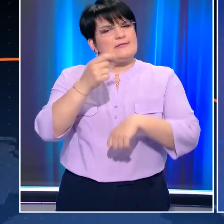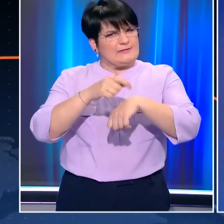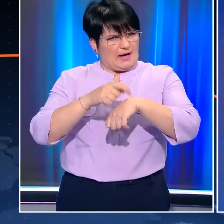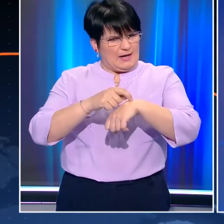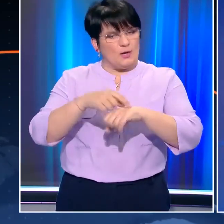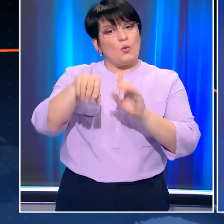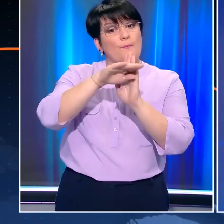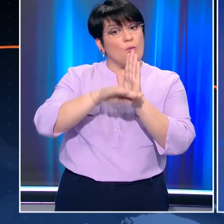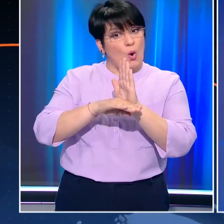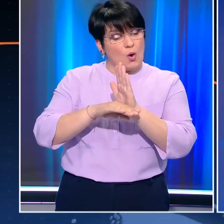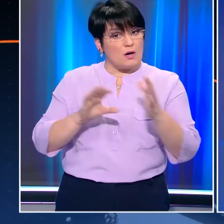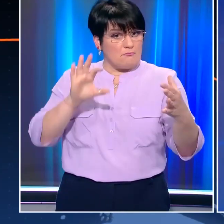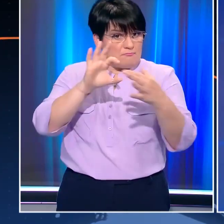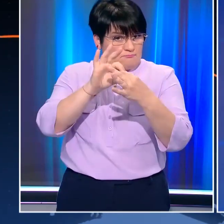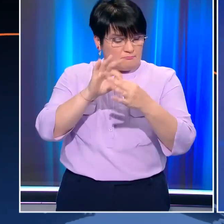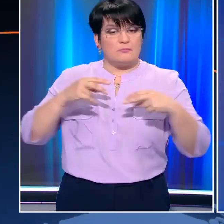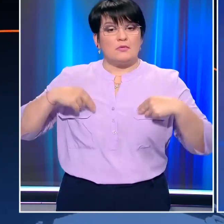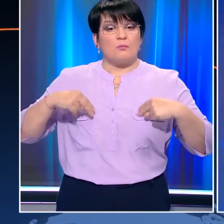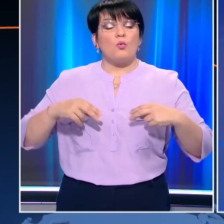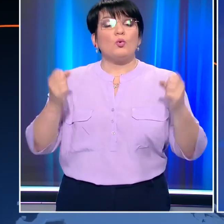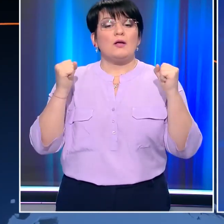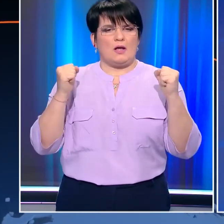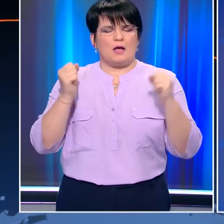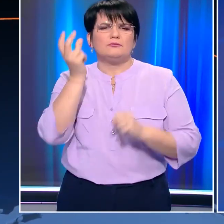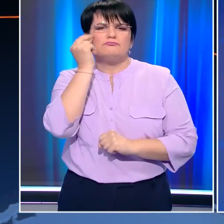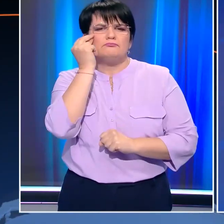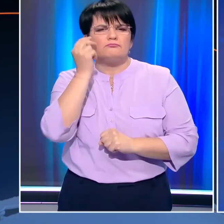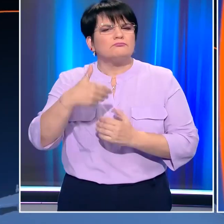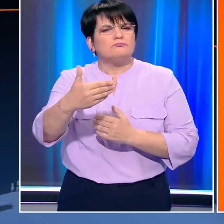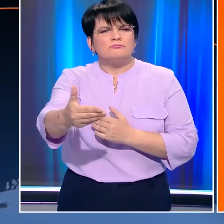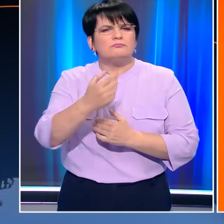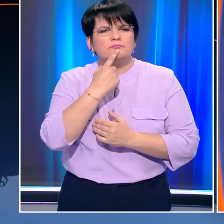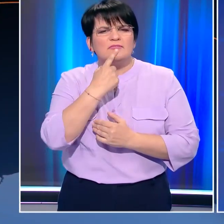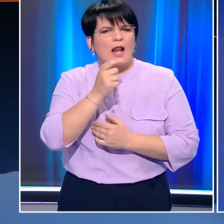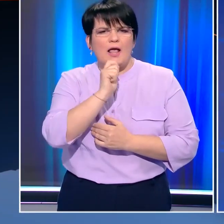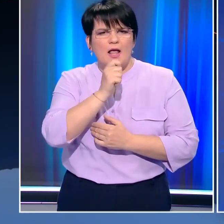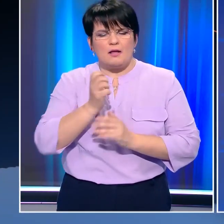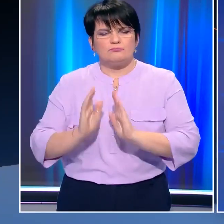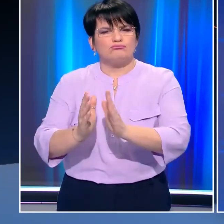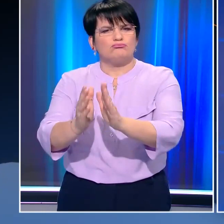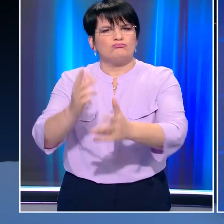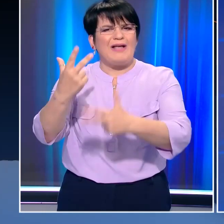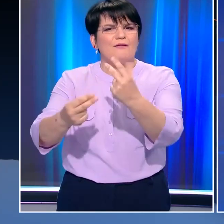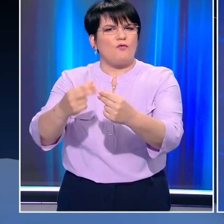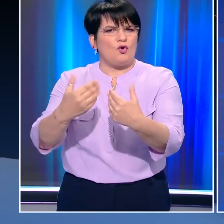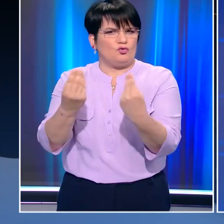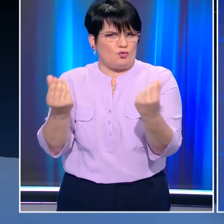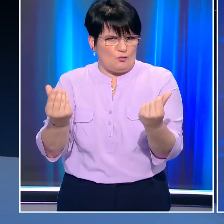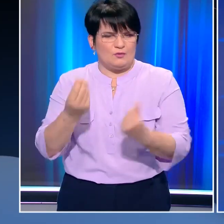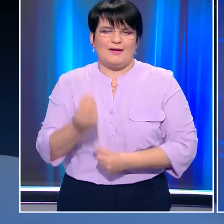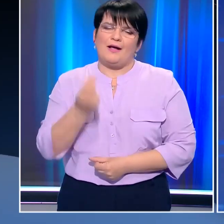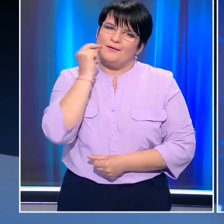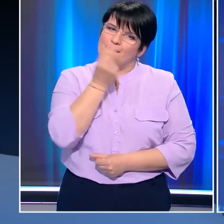ώρα θα διακόψουμε το πρόγραμμά μας για να συνδεθούμε με το Υπουργείο Υγείας και να παρακολουθήσουμε τη συνέντευξη τύπου για την πορεία της εμβολιαστικής κάλυψης.